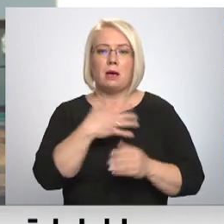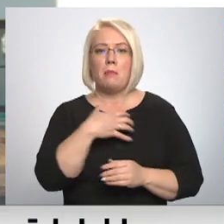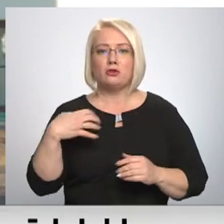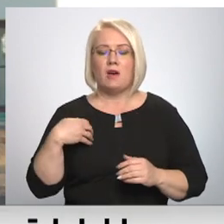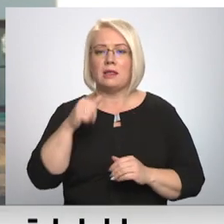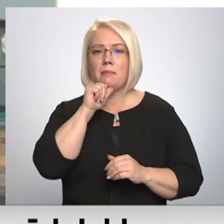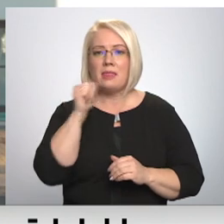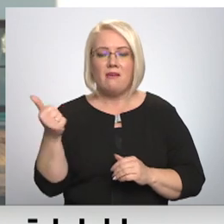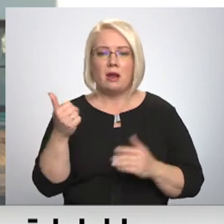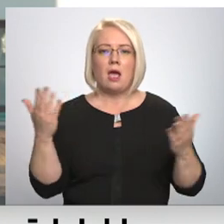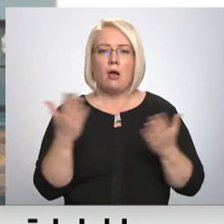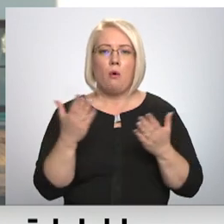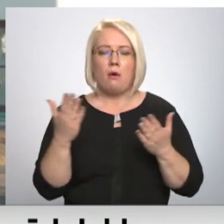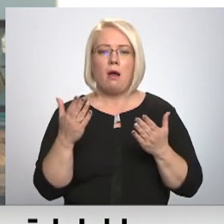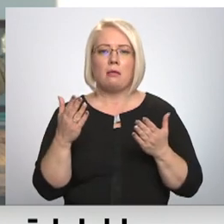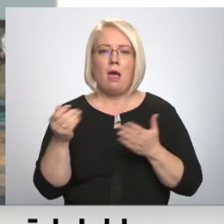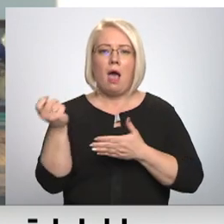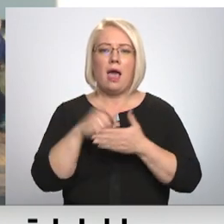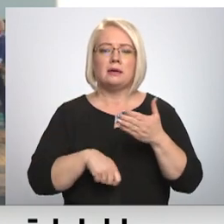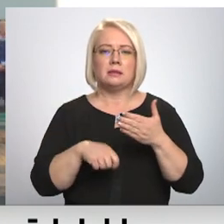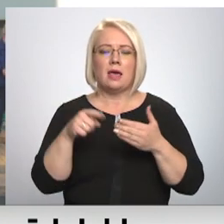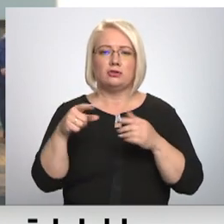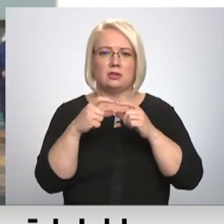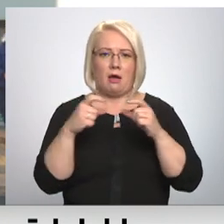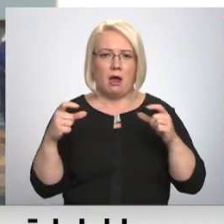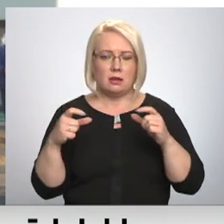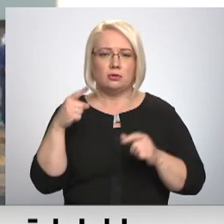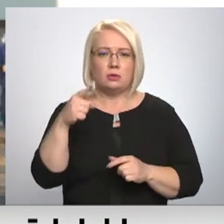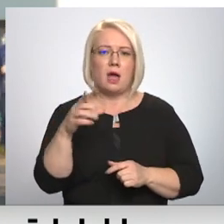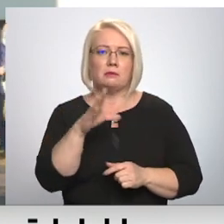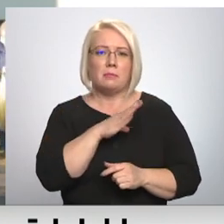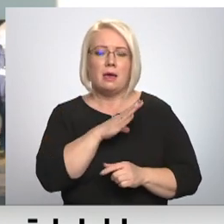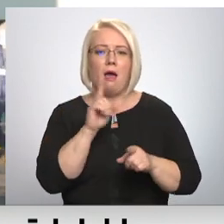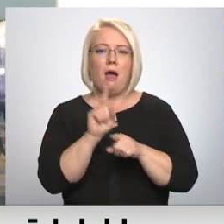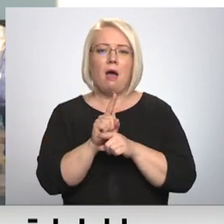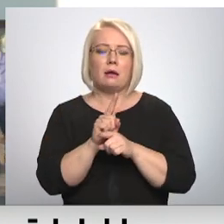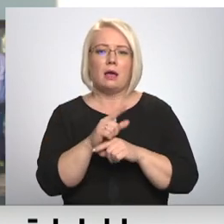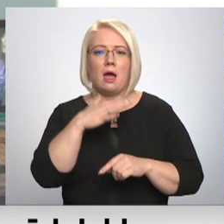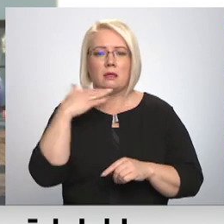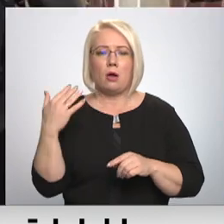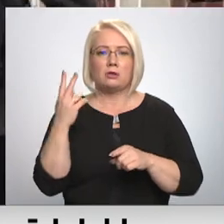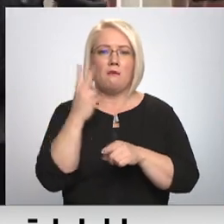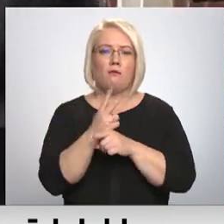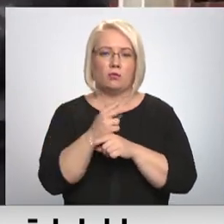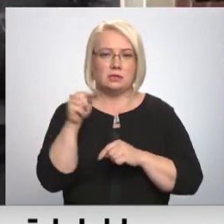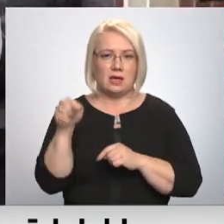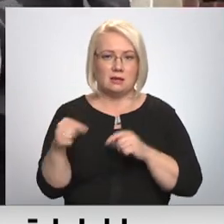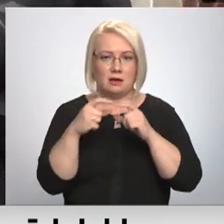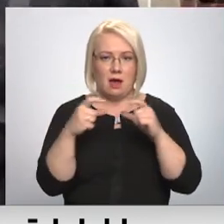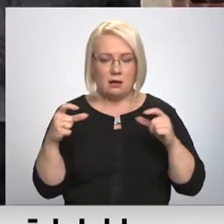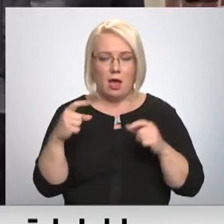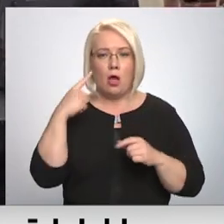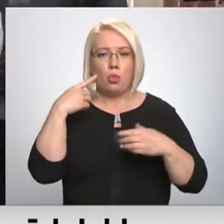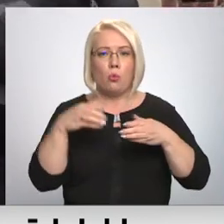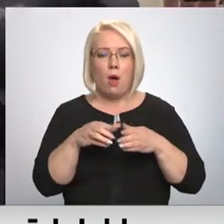nevarēja kaut kādā veidā aizslēgt šīs kartas, jo viņas bija ar vairākām funkcijām. Domē nav īsti